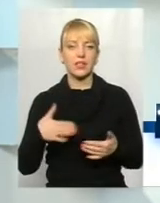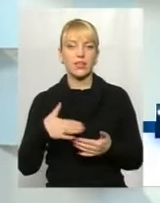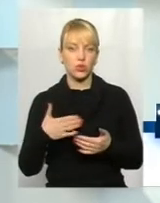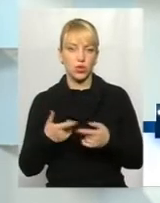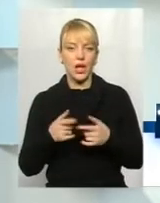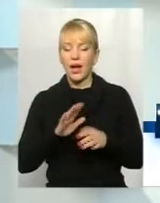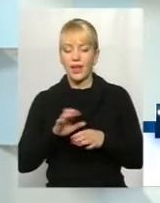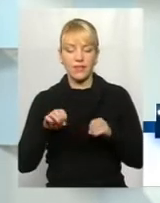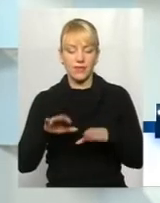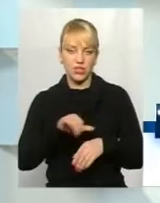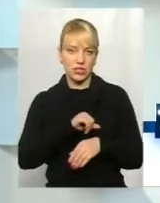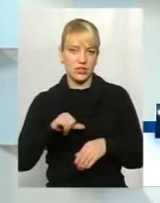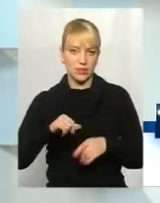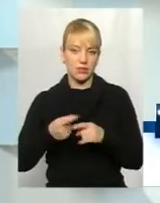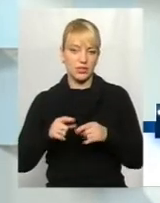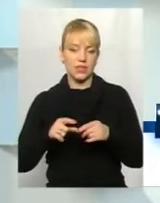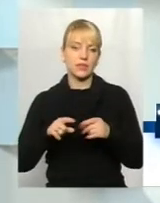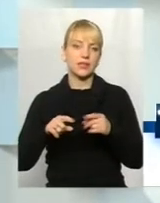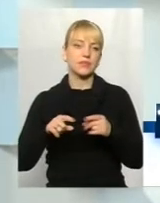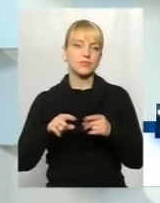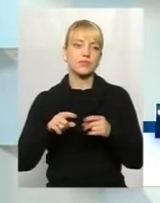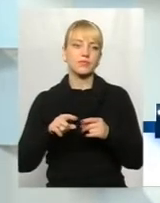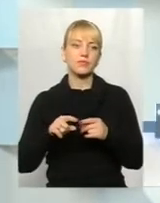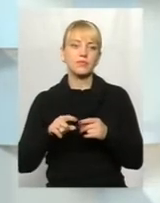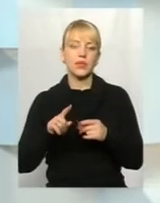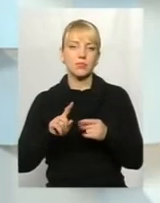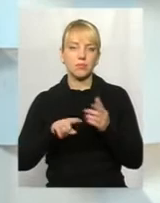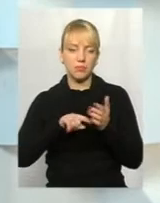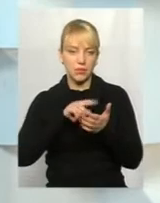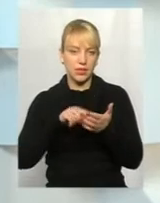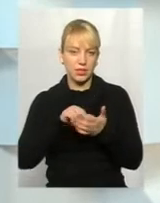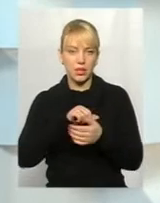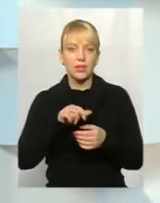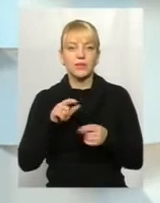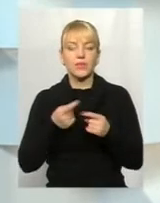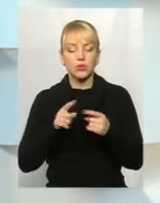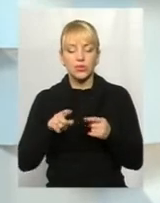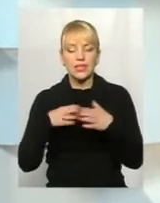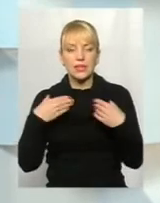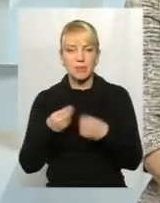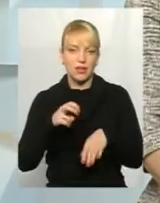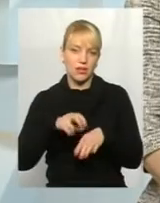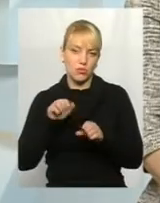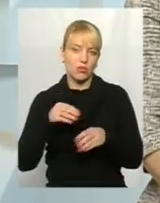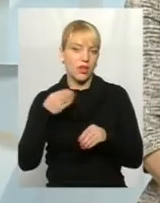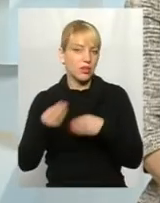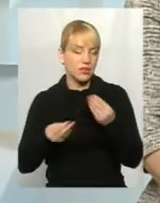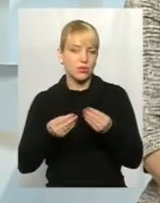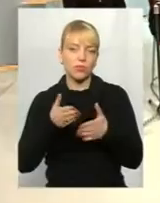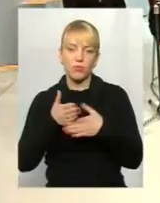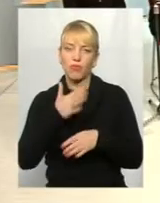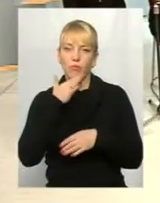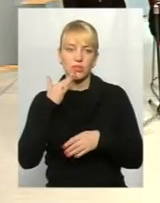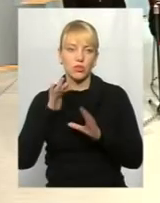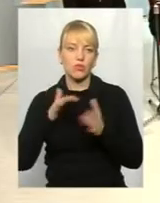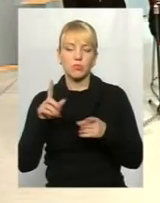вирішувати це питання за спеціаліста, який знає це набагато більше. Плюс дійсно, сімейний лікар може надати допомогу в багатьох випадках і навіть